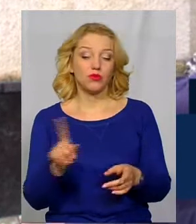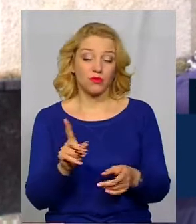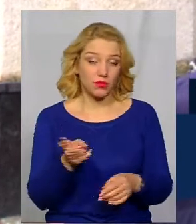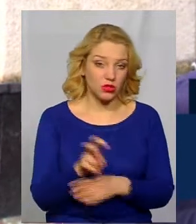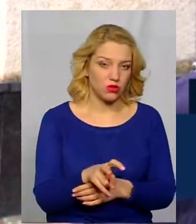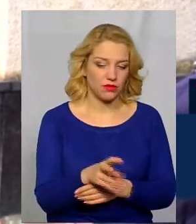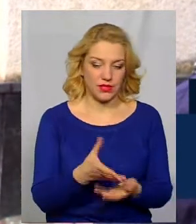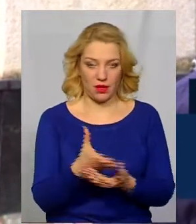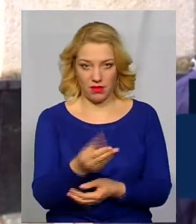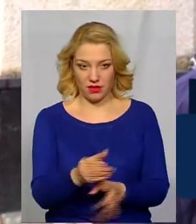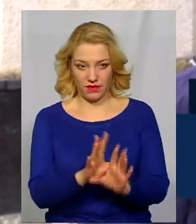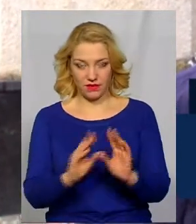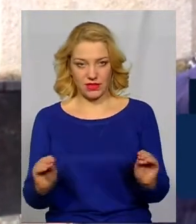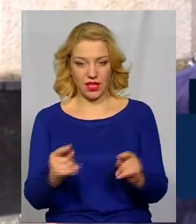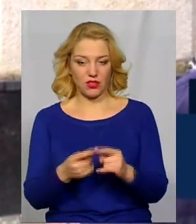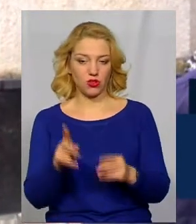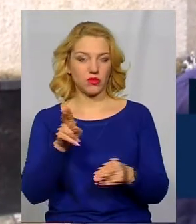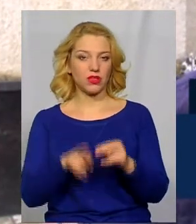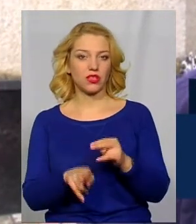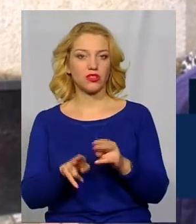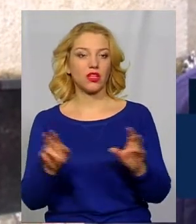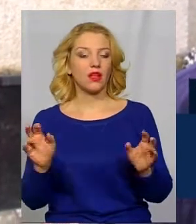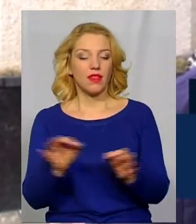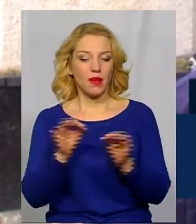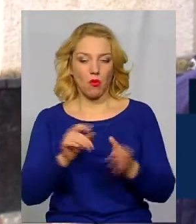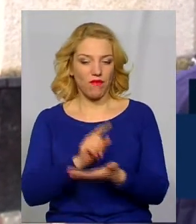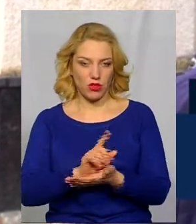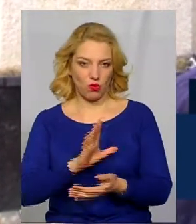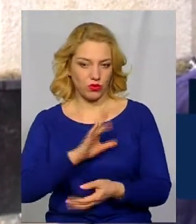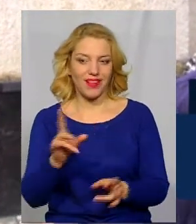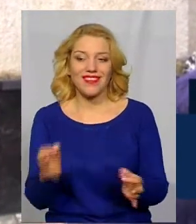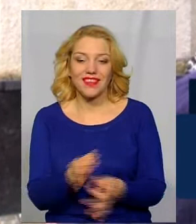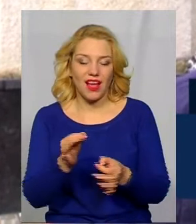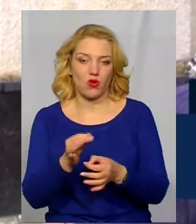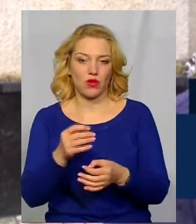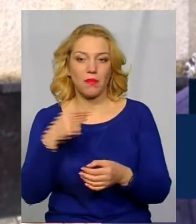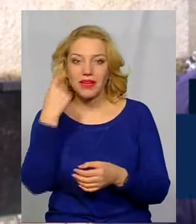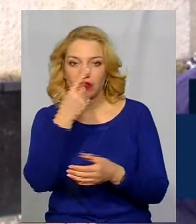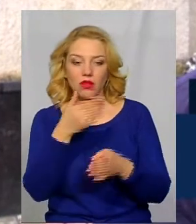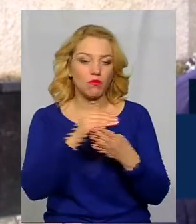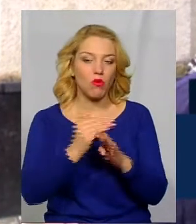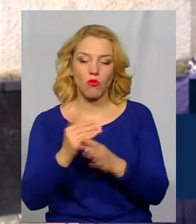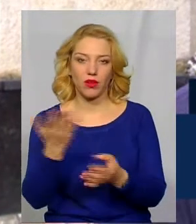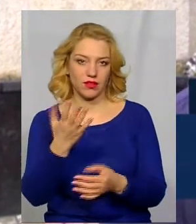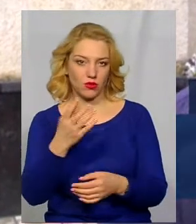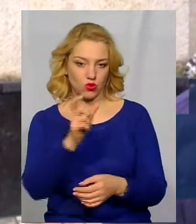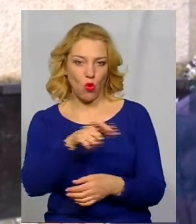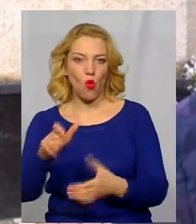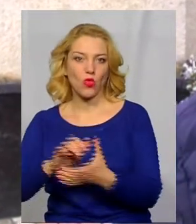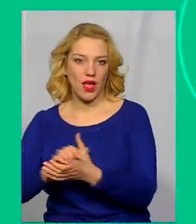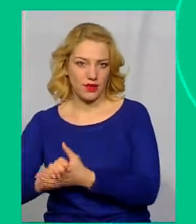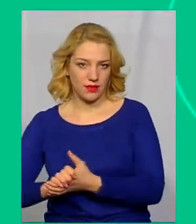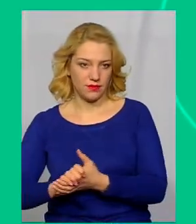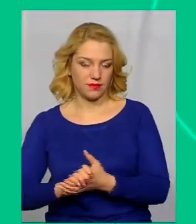і все. І на тому закінчилося. не повинна бути ніякої, взагалі, персональної допомоги якихось людей. Це для цього Україна і